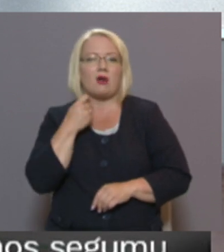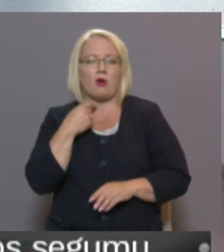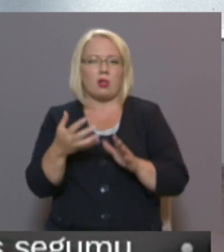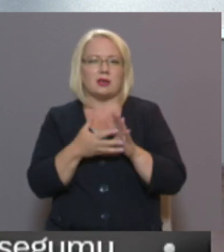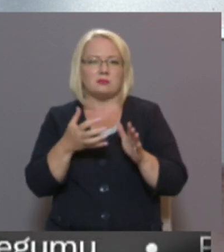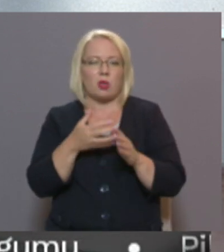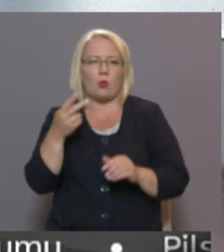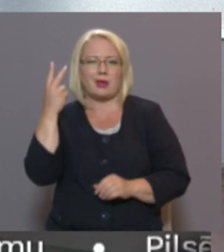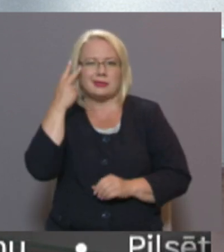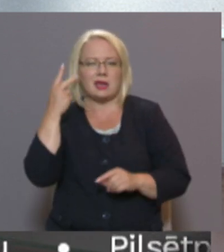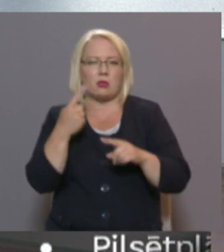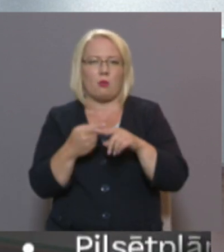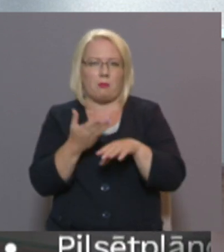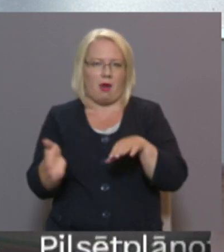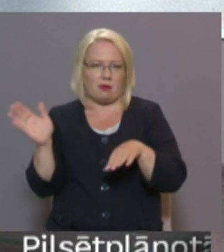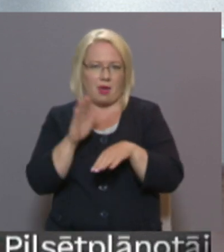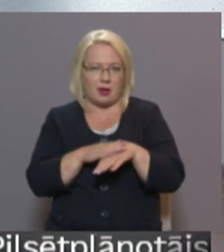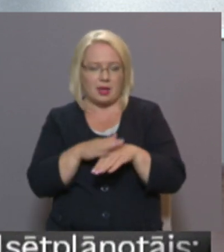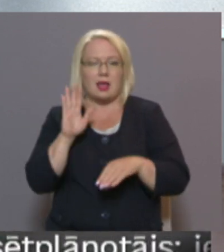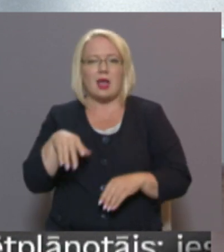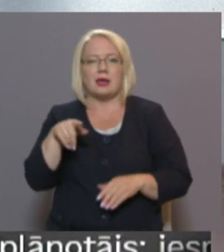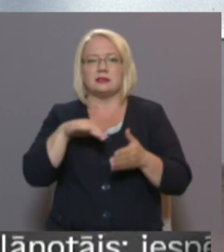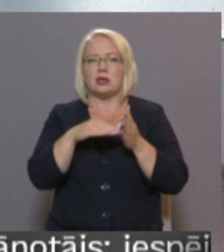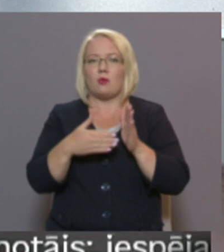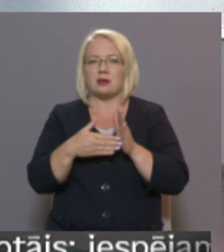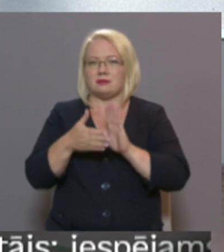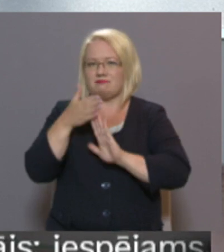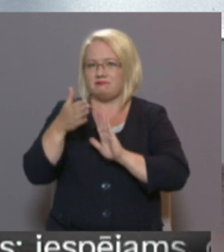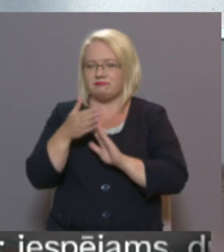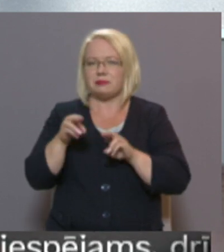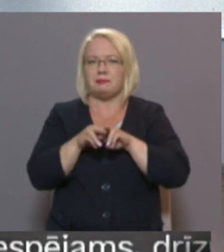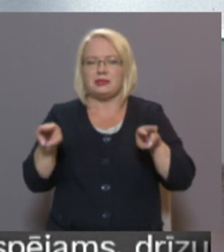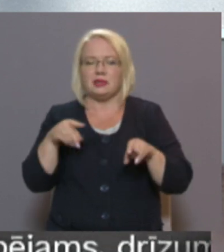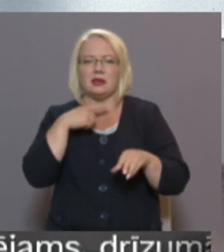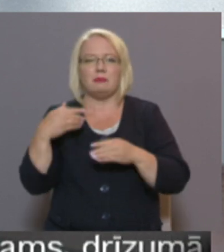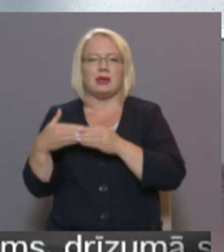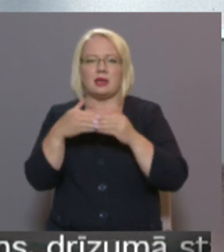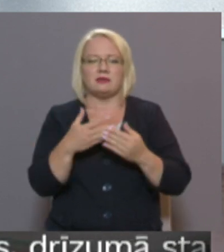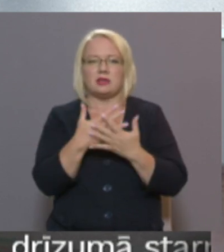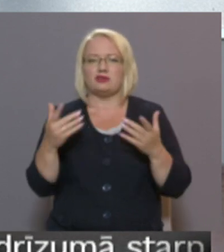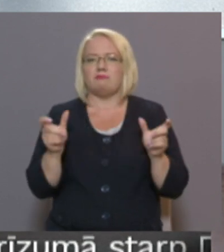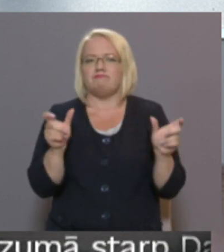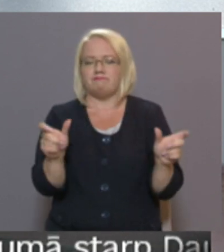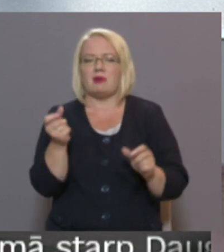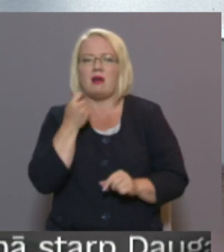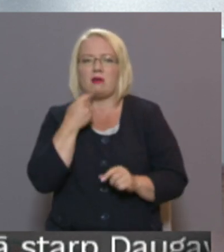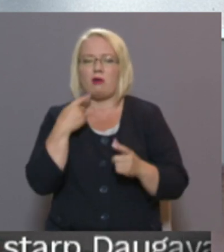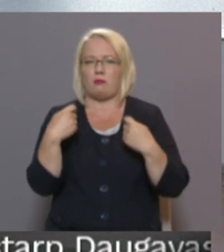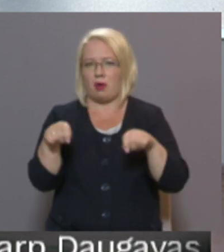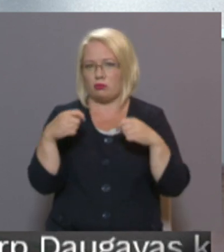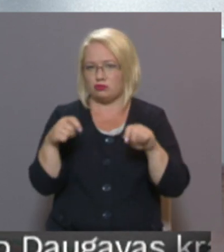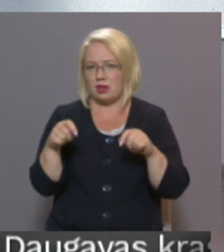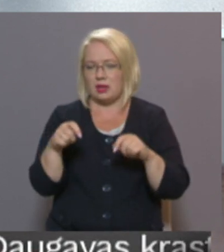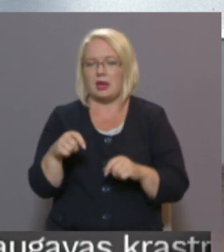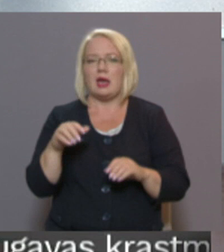riskanti un pārmērīgi. Lai situāciju labotu, ministrija rosina ievies dažādus ierobežojumus grādīgo dzērienu pārdošanā.